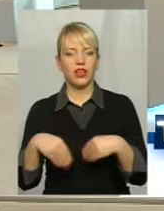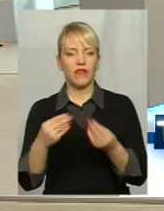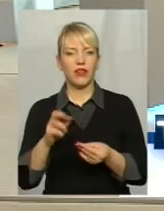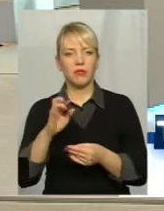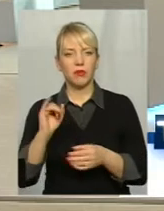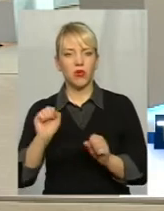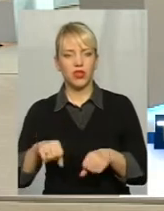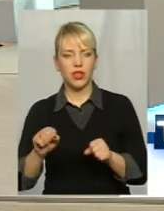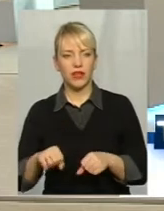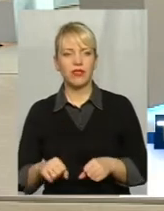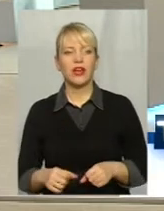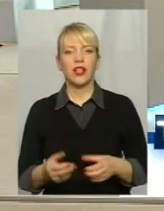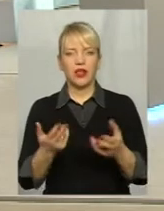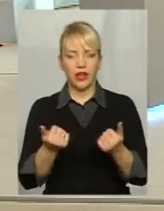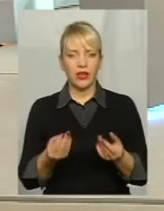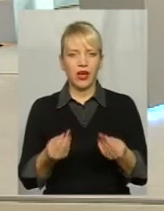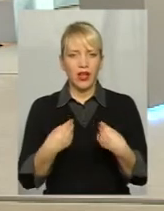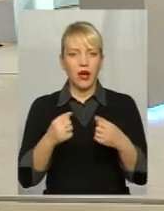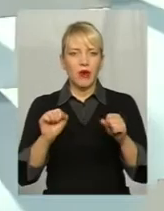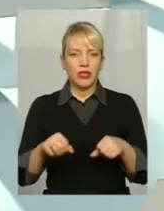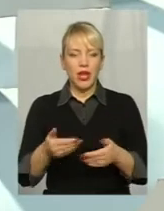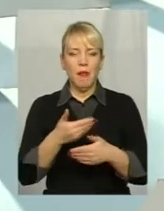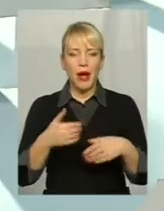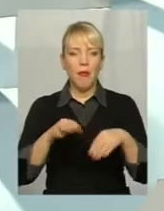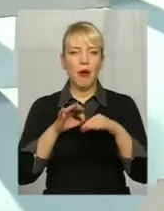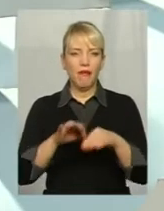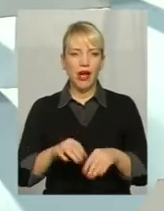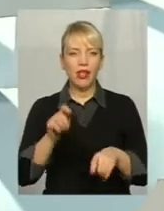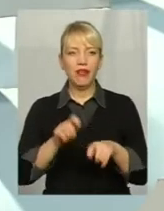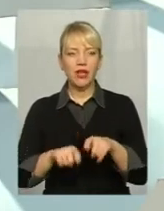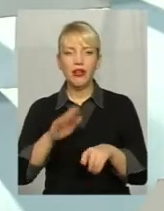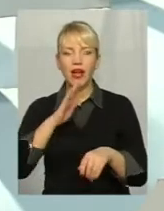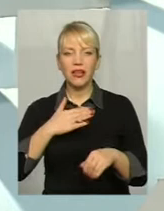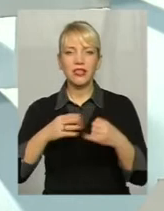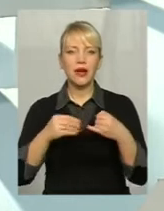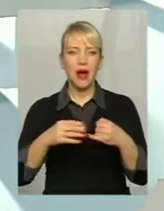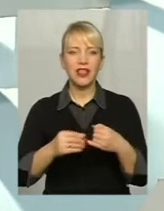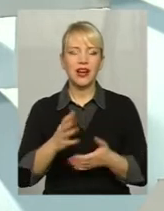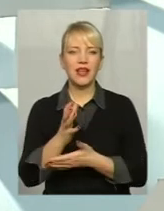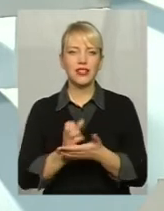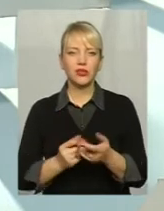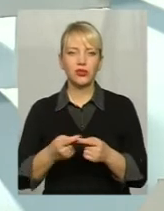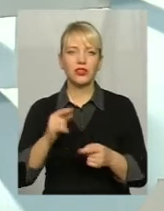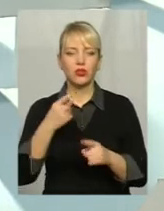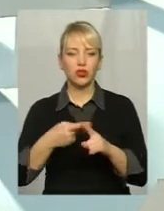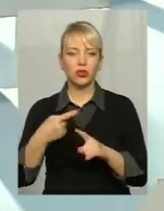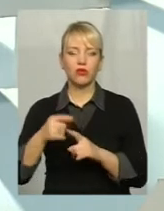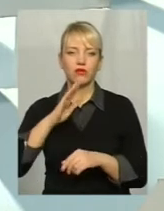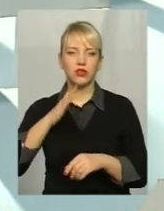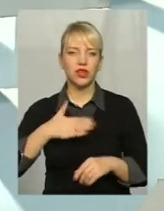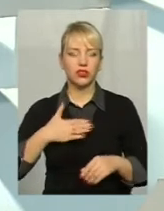Можливість дали. Ми насамперед провели інвентаризацію наших земельних ресурсів Це додаткові наші надходження